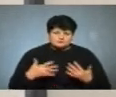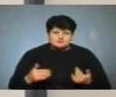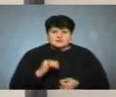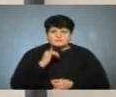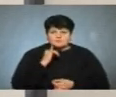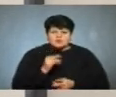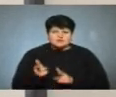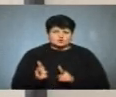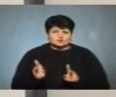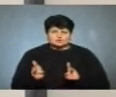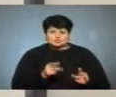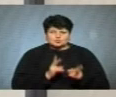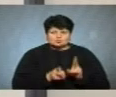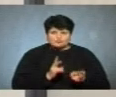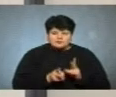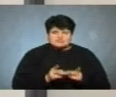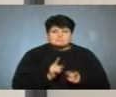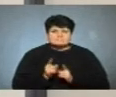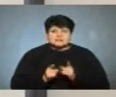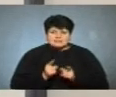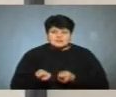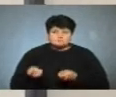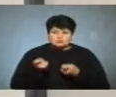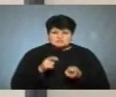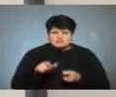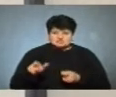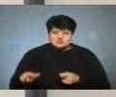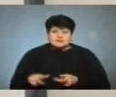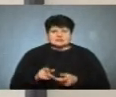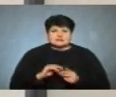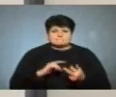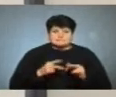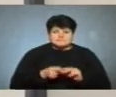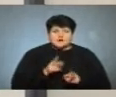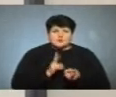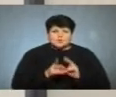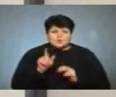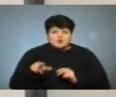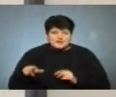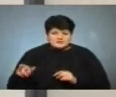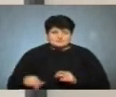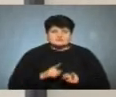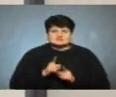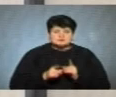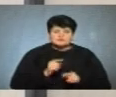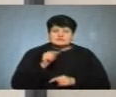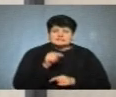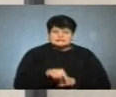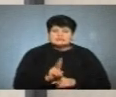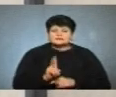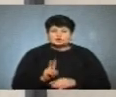готування, змінювали як постачальників, так і змінювали кухарів, і так і змінювали тих, хто надає